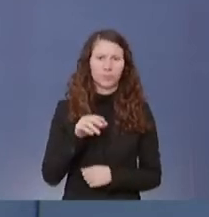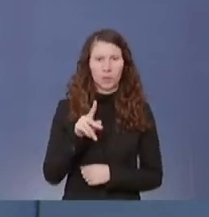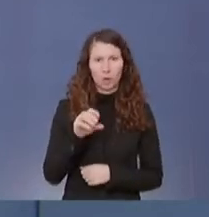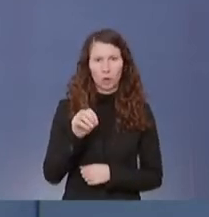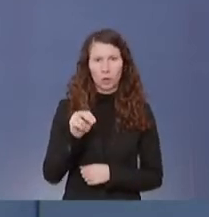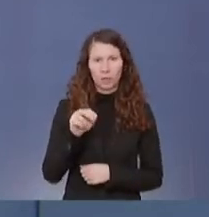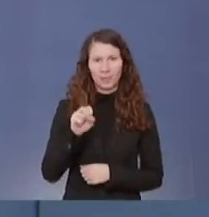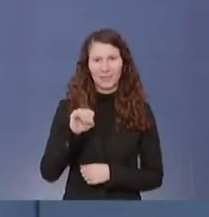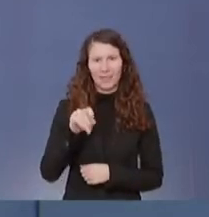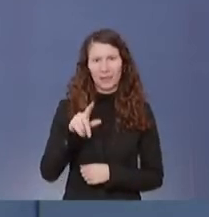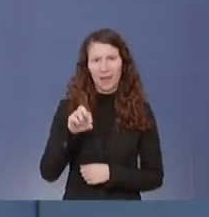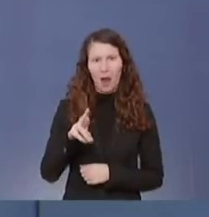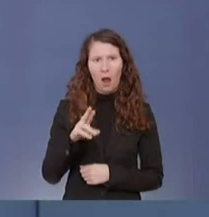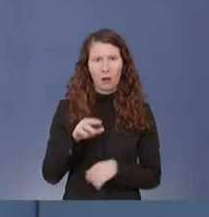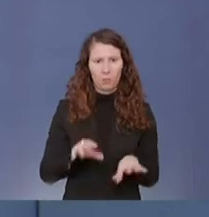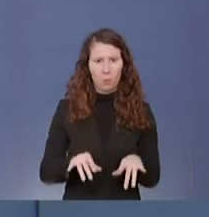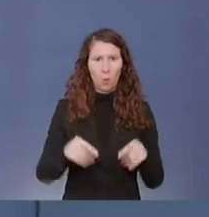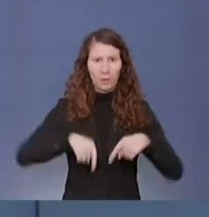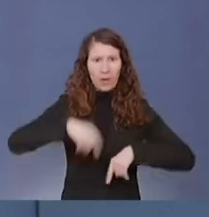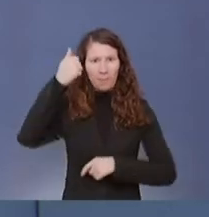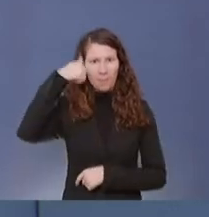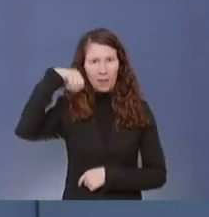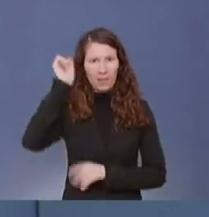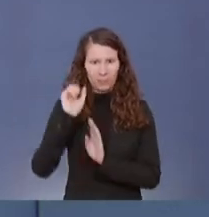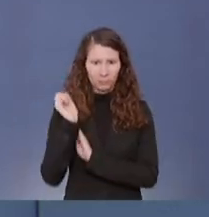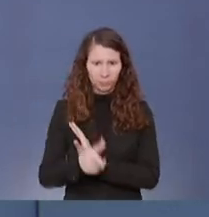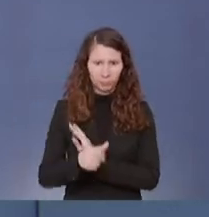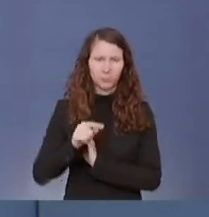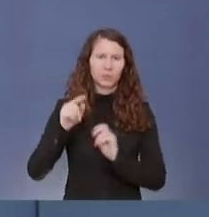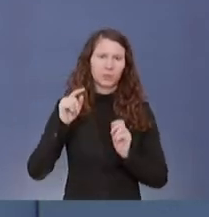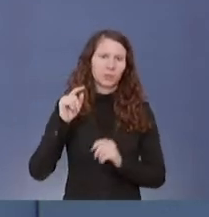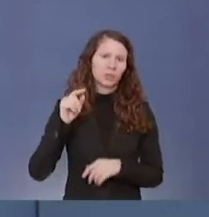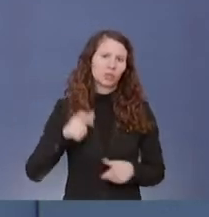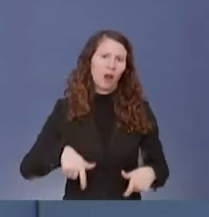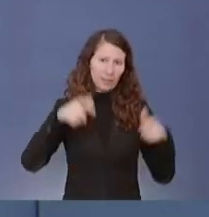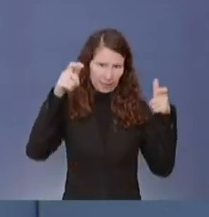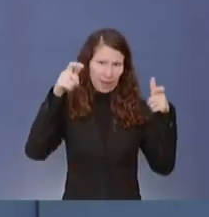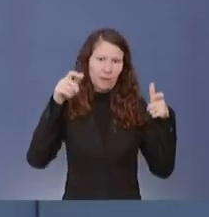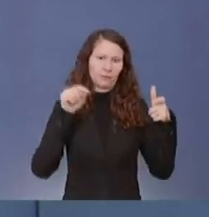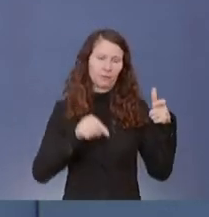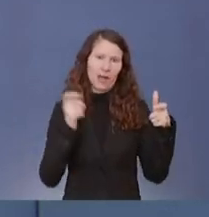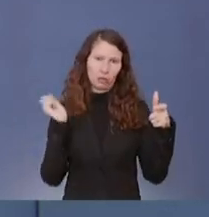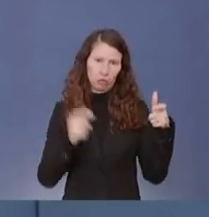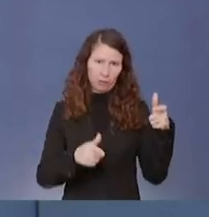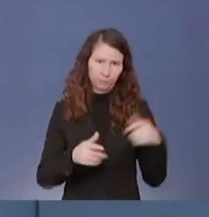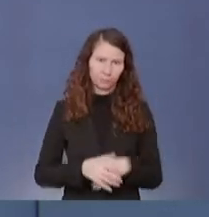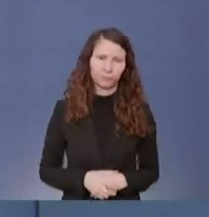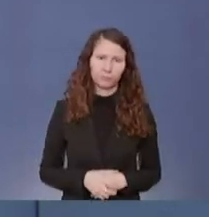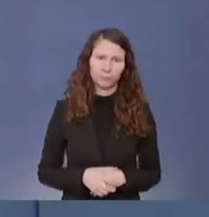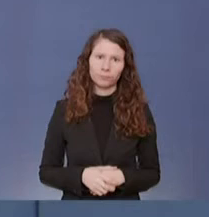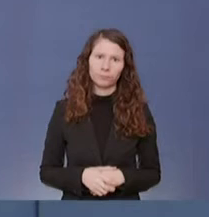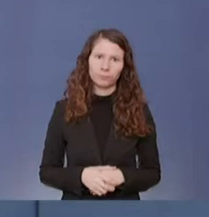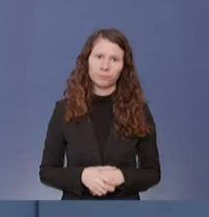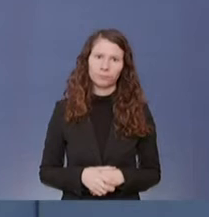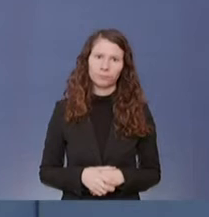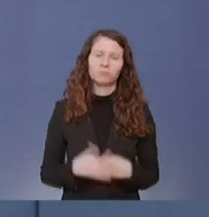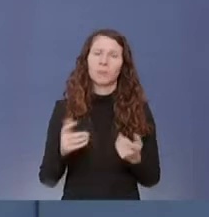hier in Berlin an die Charité gegeben. Wir sind dabei auf Grundlage des